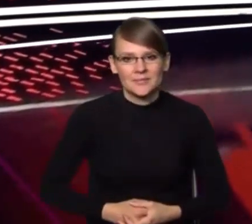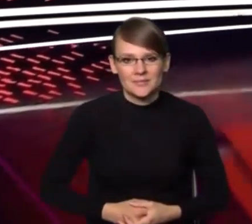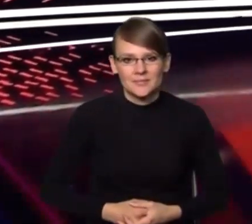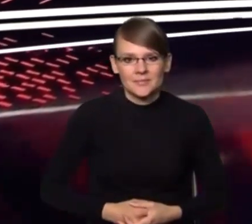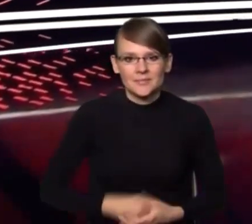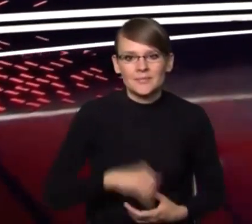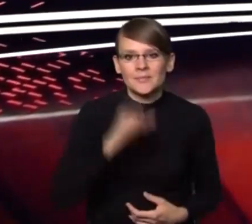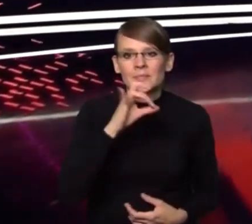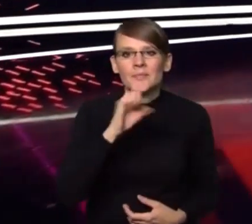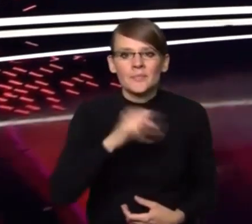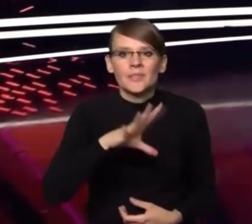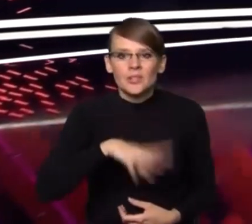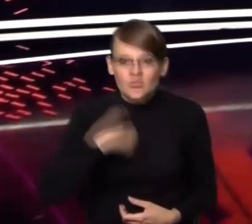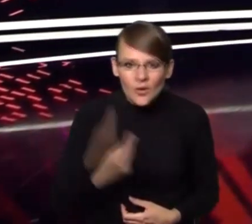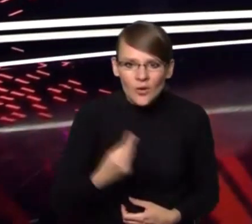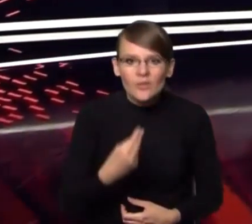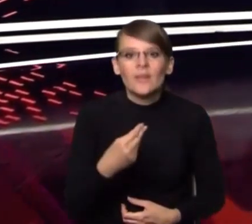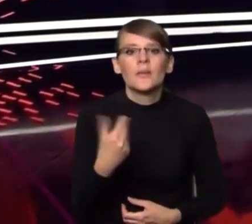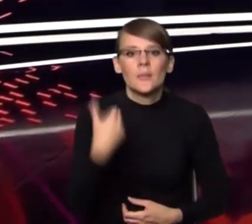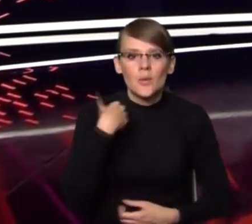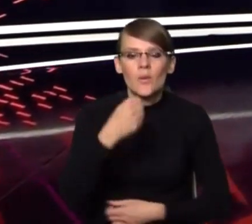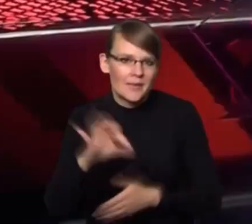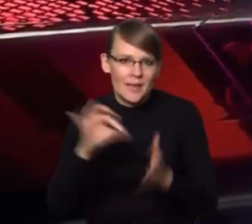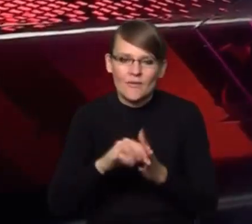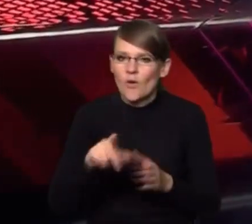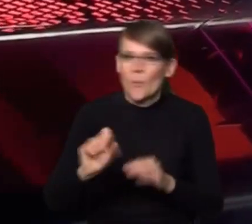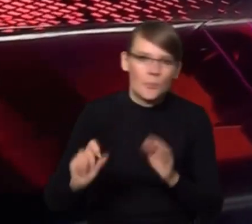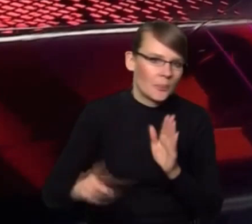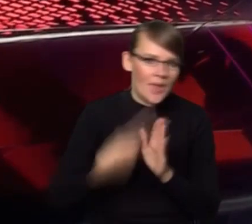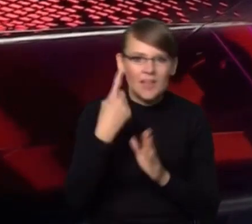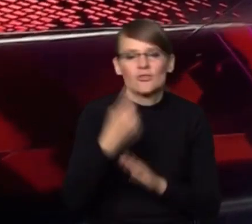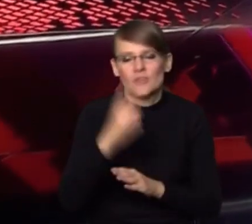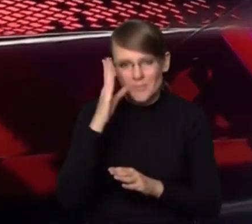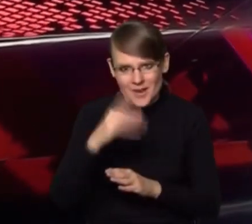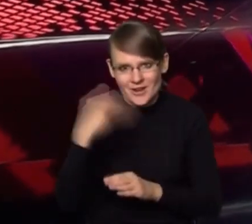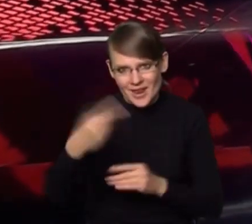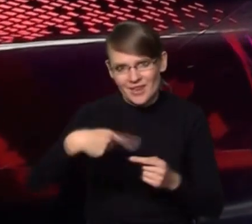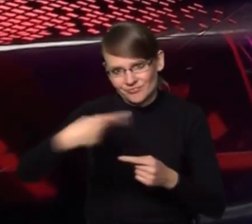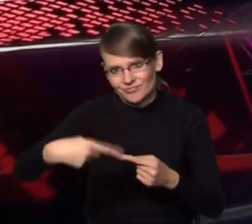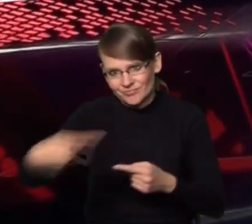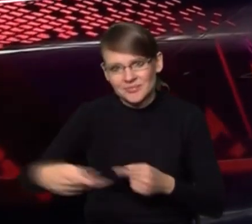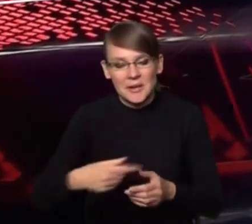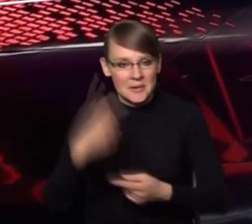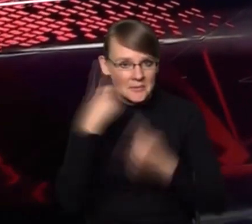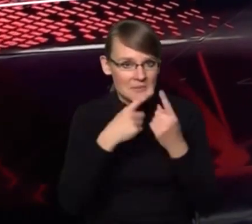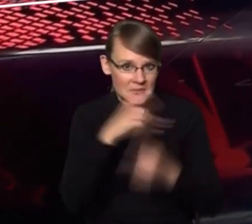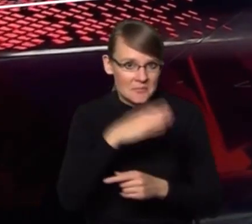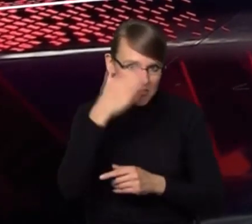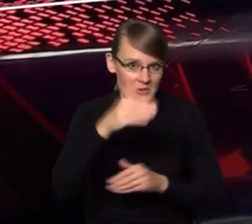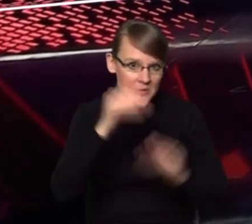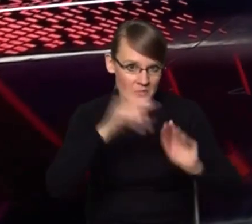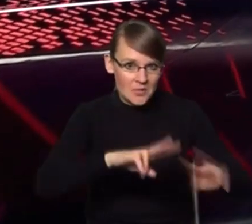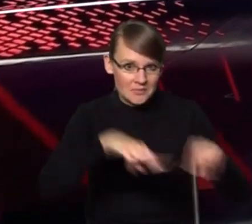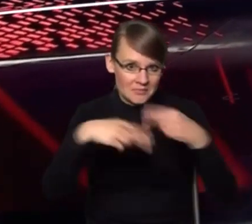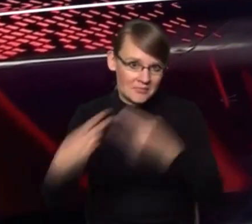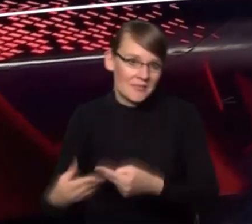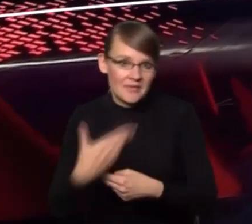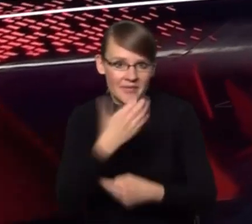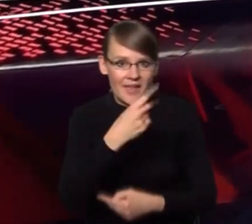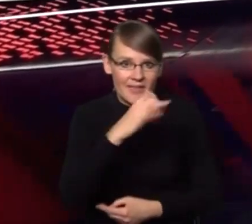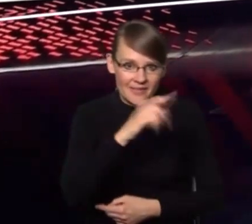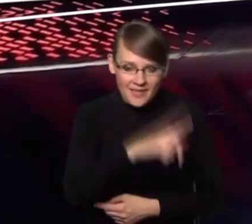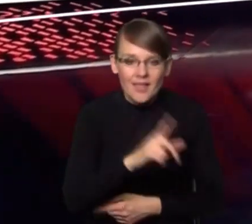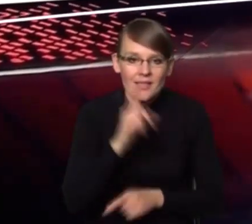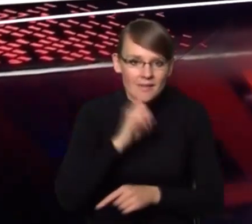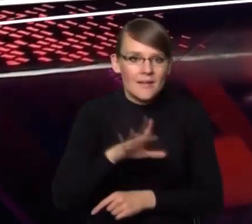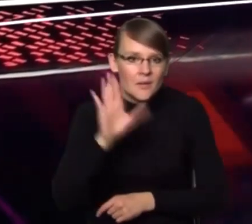Iga Świątek udzieliła wywiadu dla portalu Bib, że może w przyszłości to będzie godny następca Rafy Nadala, bo naprawdę talent